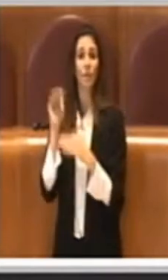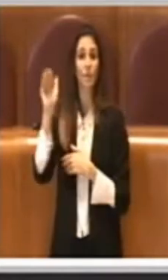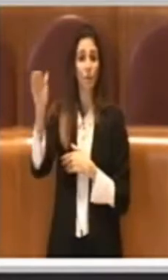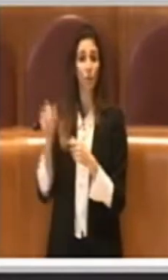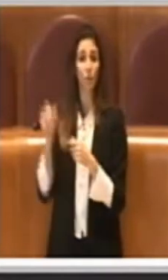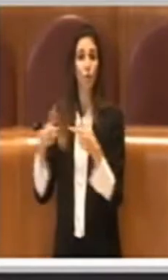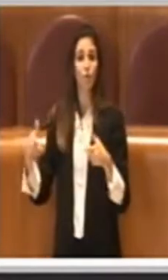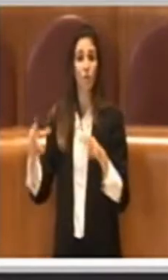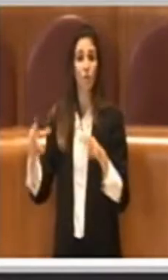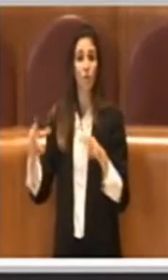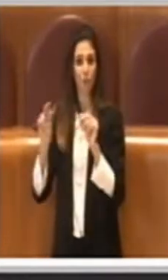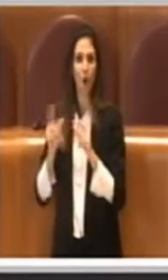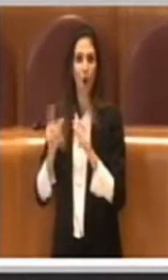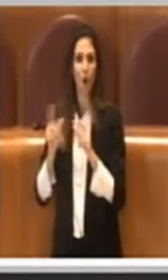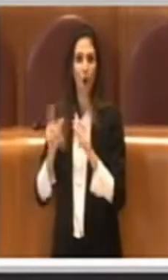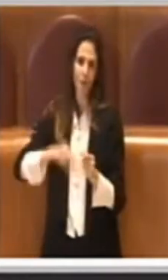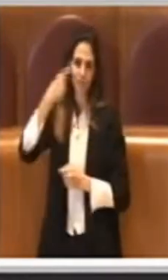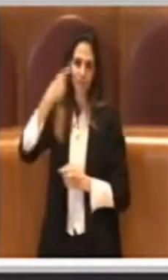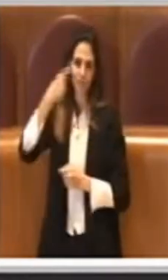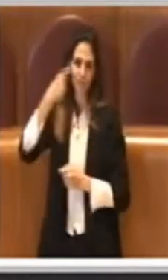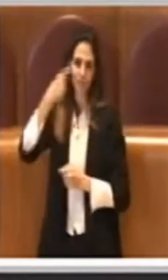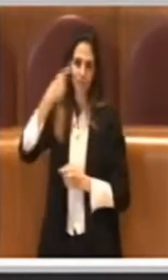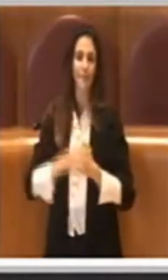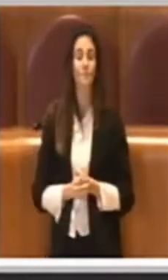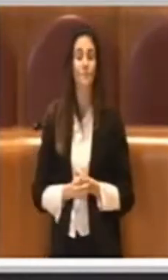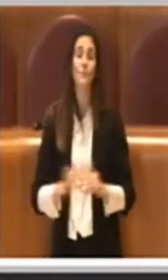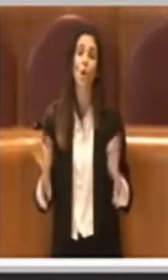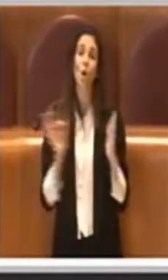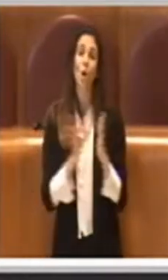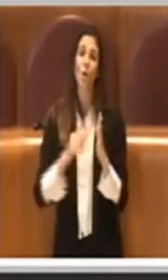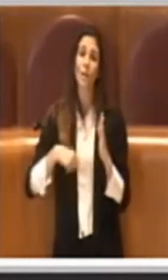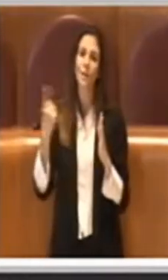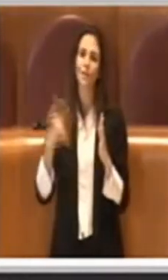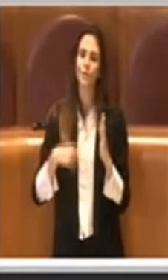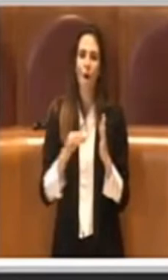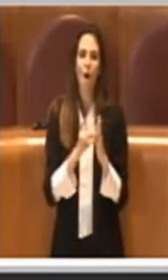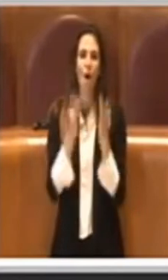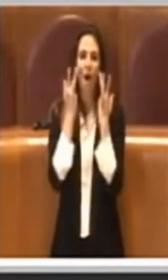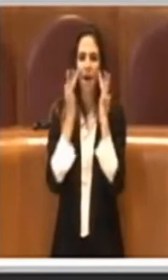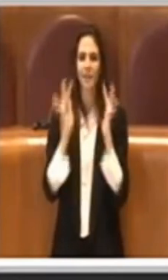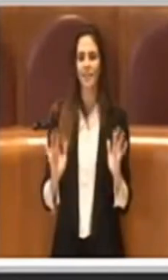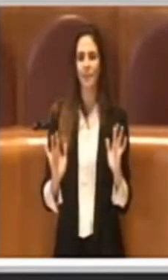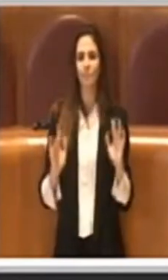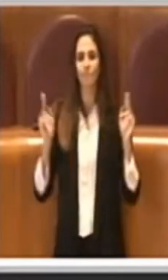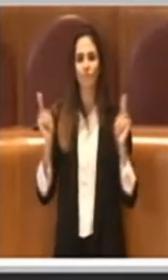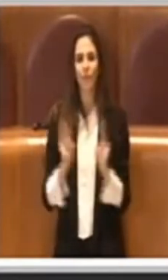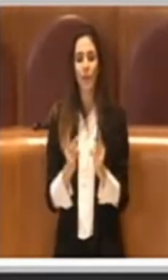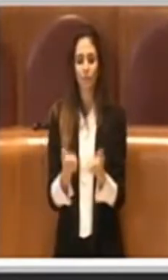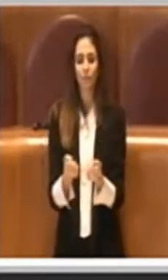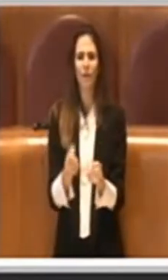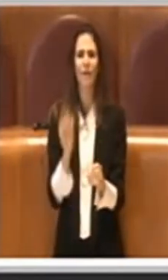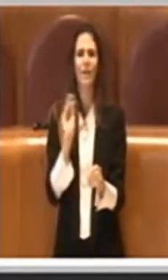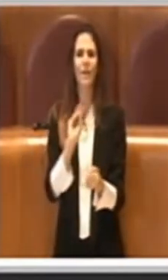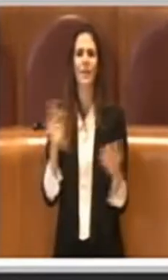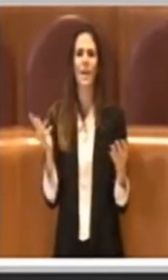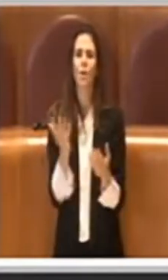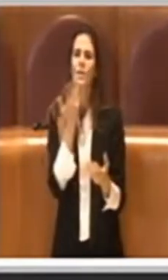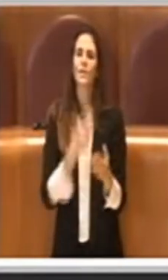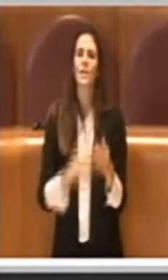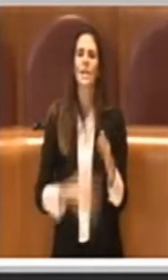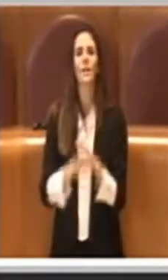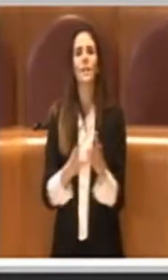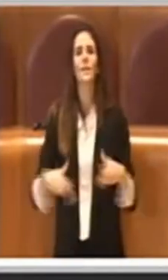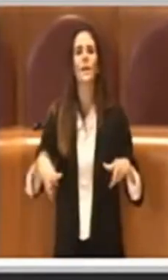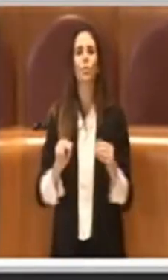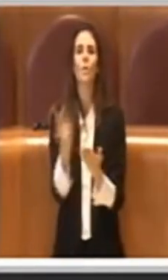ben presente. L'ordine del giorno è un ordine semplice. Sostanzialmente si chiede di riattivare il progetto con l'università